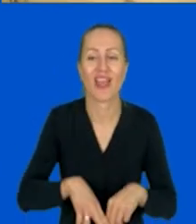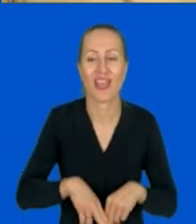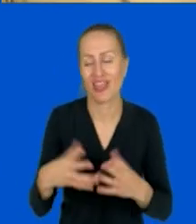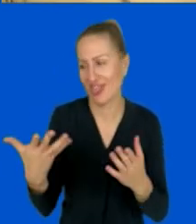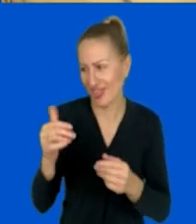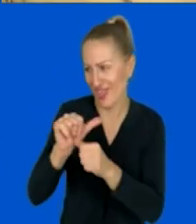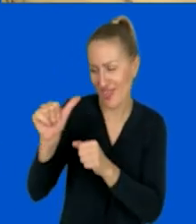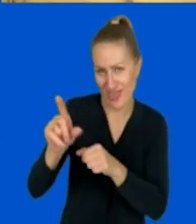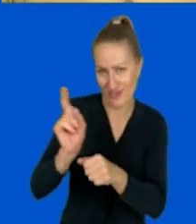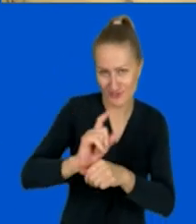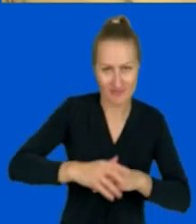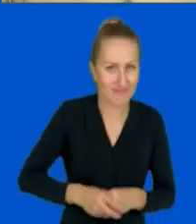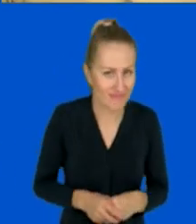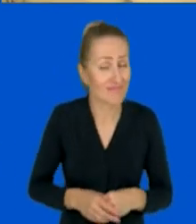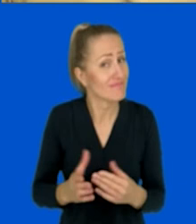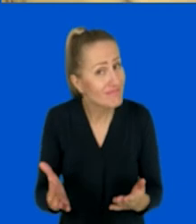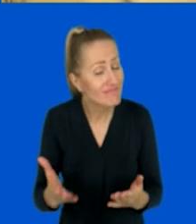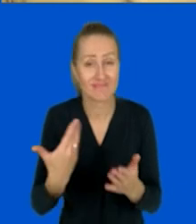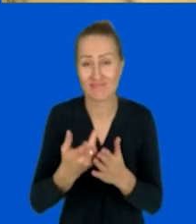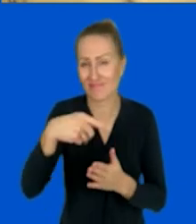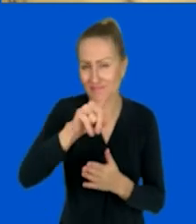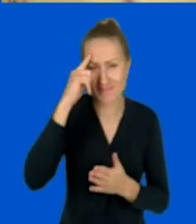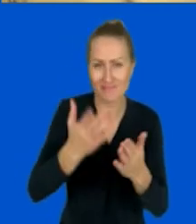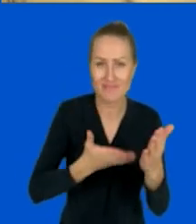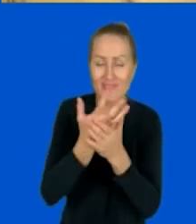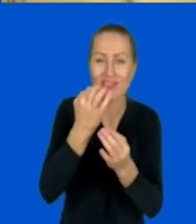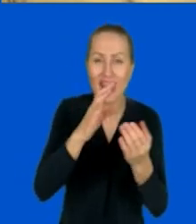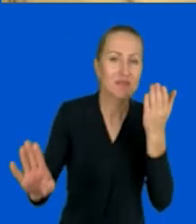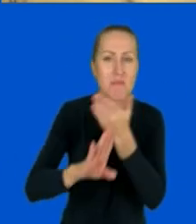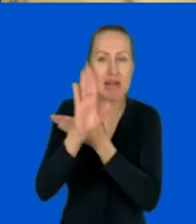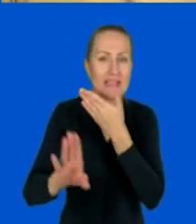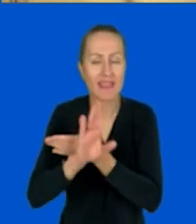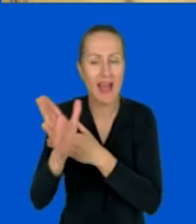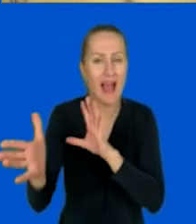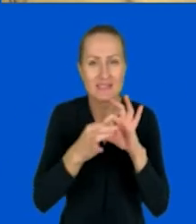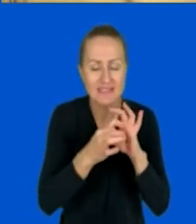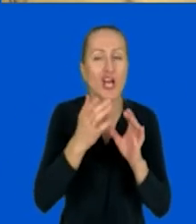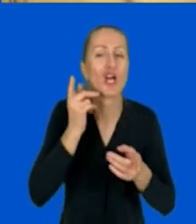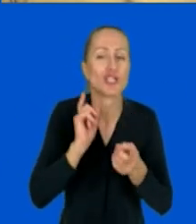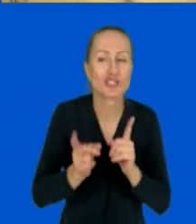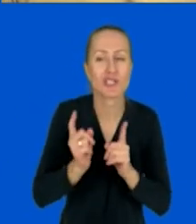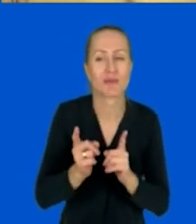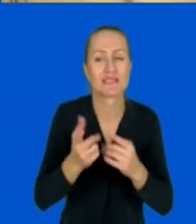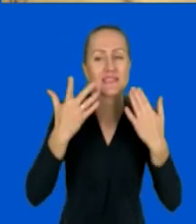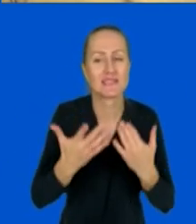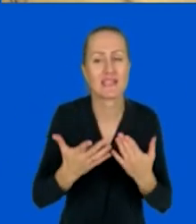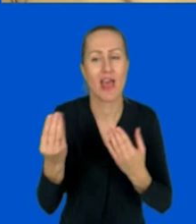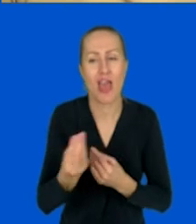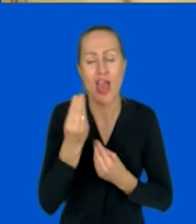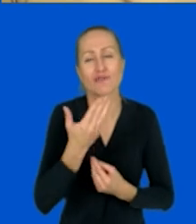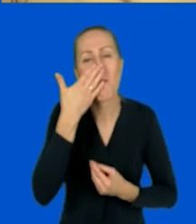minut, więc w związku z tym proponuję przejść do prezentacji i na szybko chciałabym Wam jeszcze